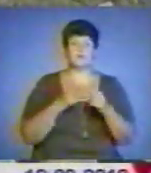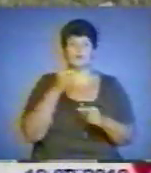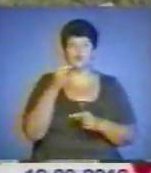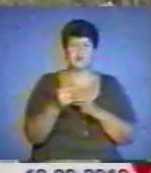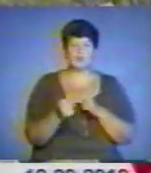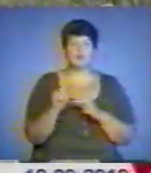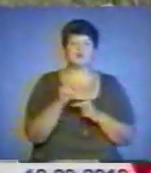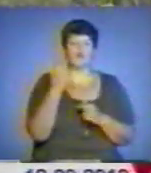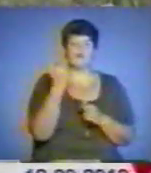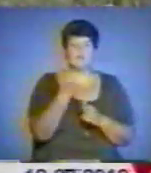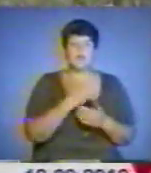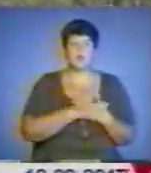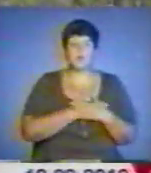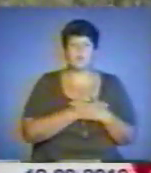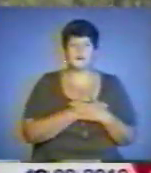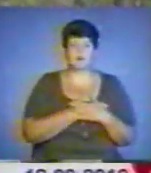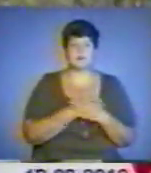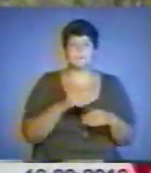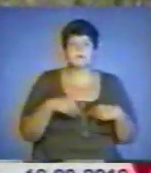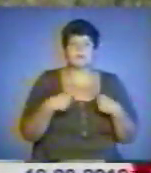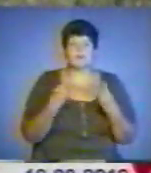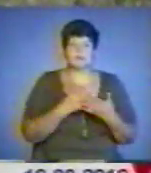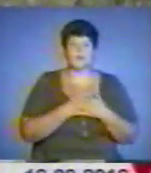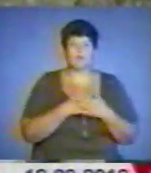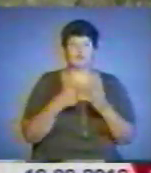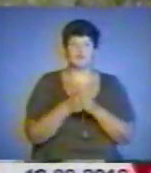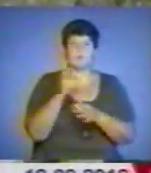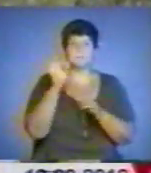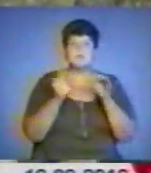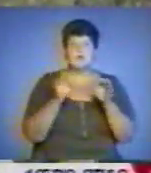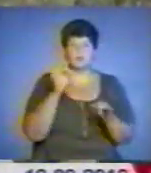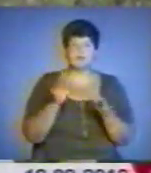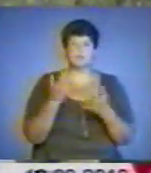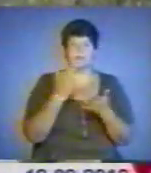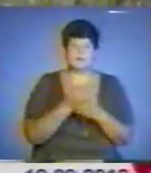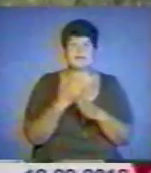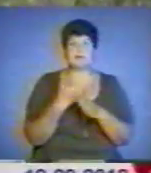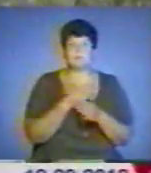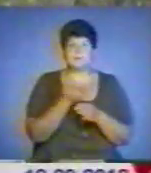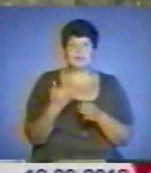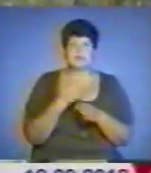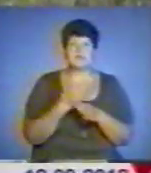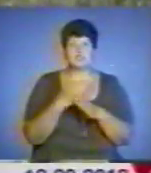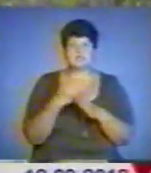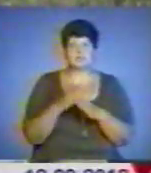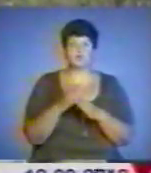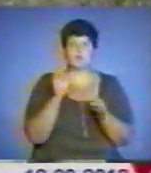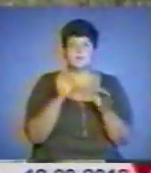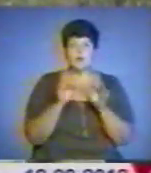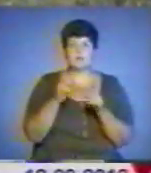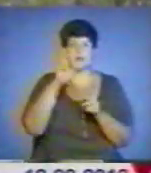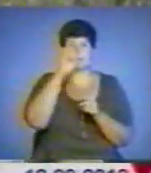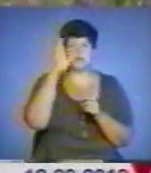щоб вони любили. Передавайте любов до природи, тому що ми є частинкою природи, частинкою Бога. Без